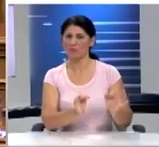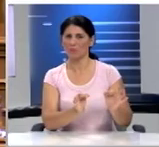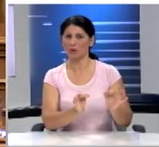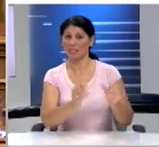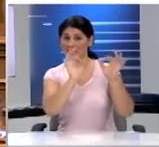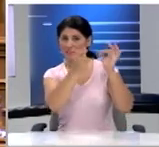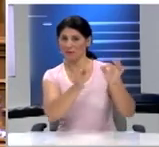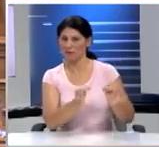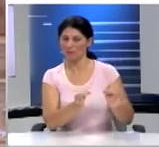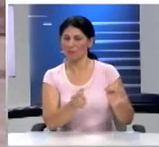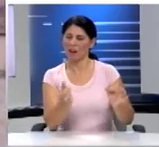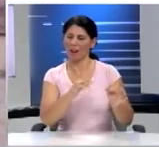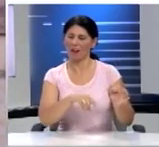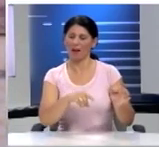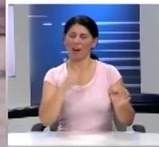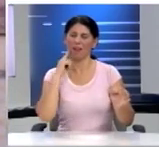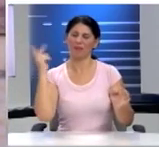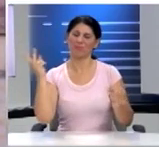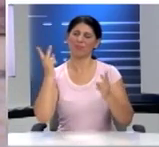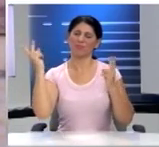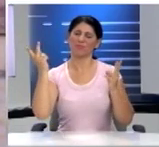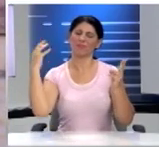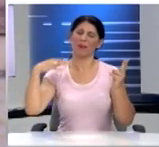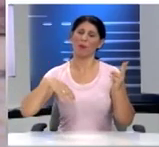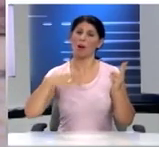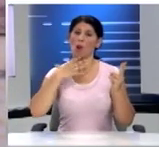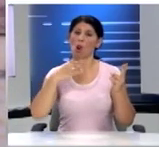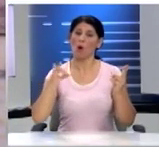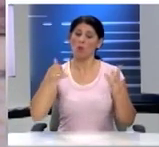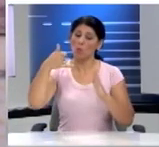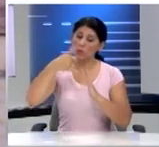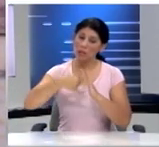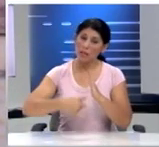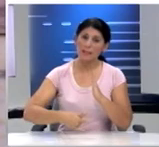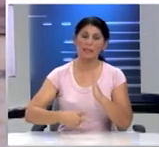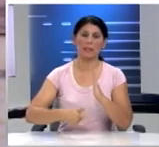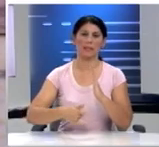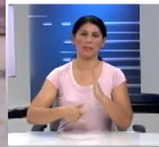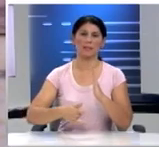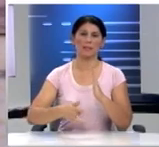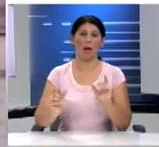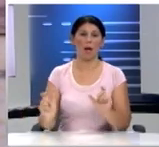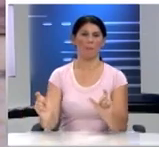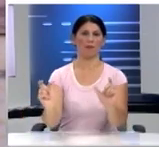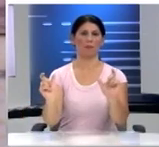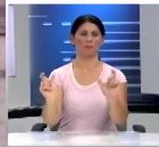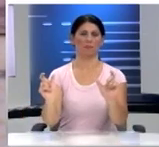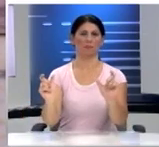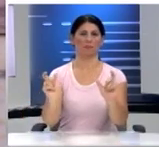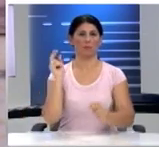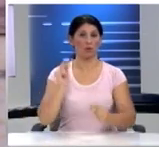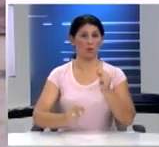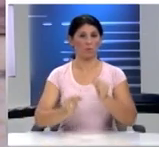συμβολισμός είναι για άλλες ανέμελες εποχές αλλά για λόγους ουσιαστικής άμυνας στο